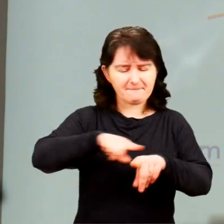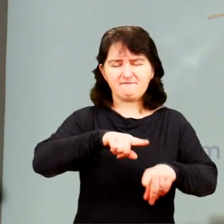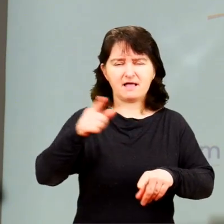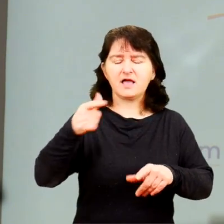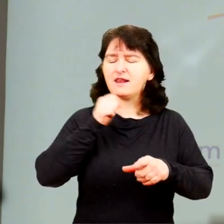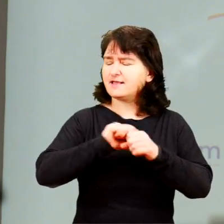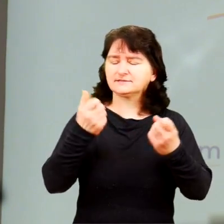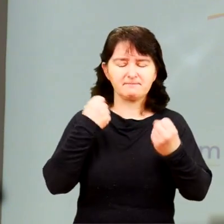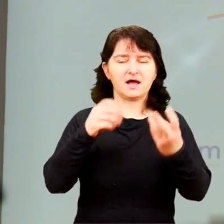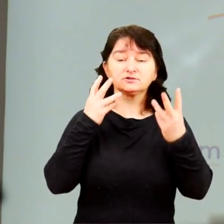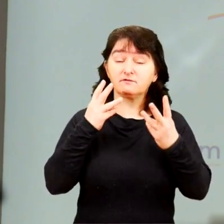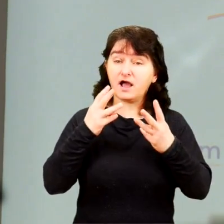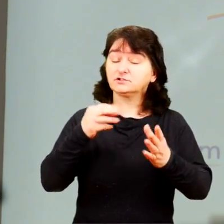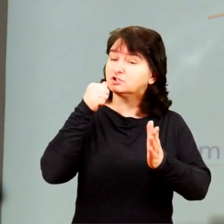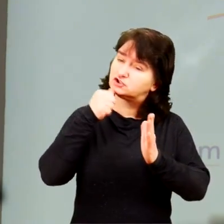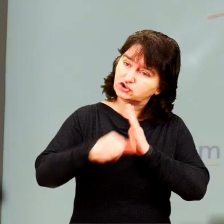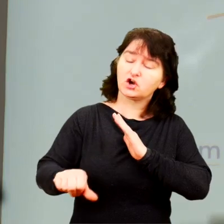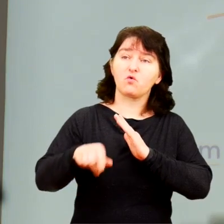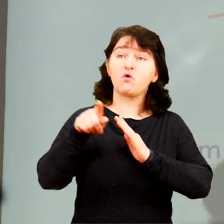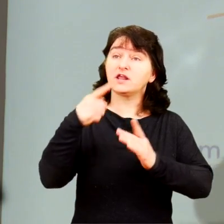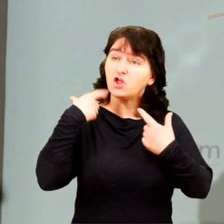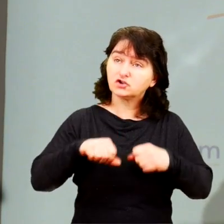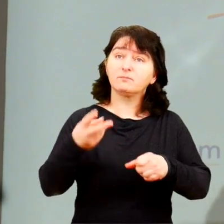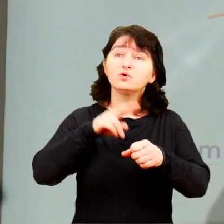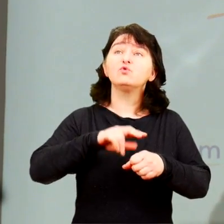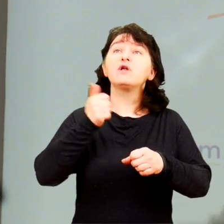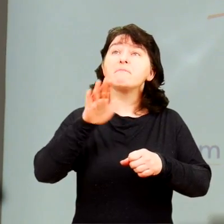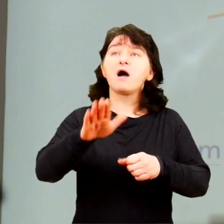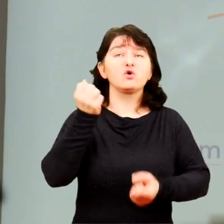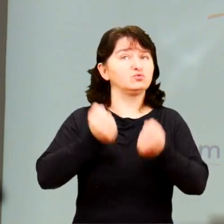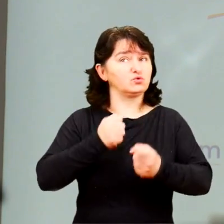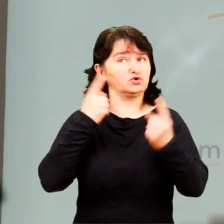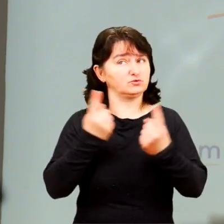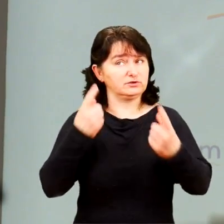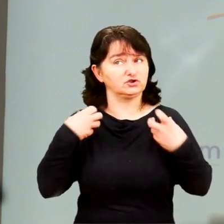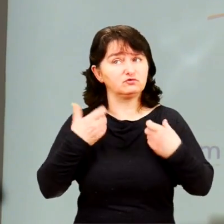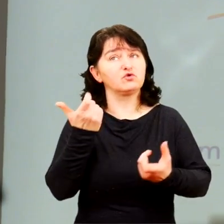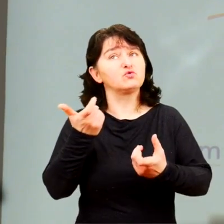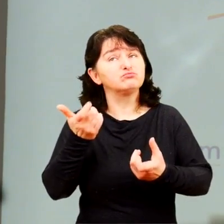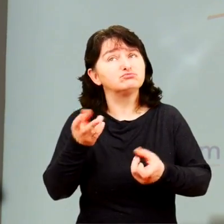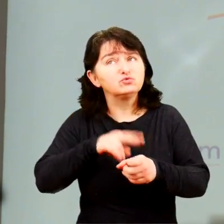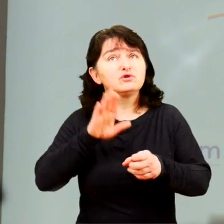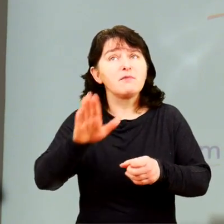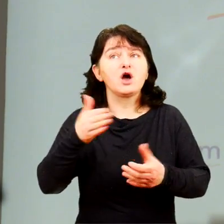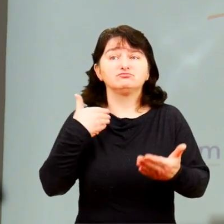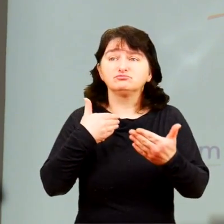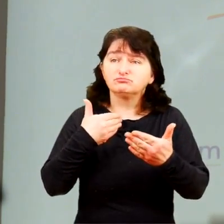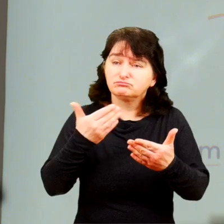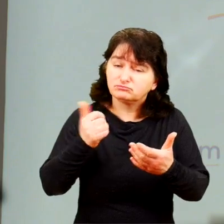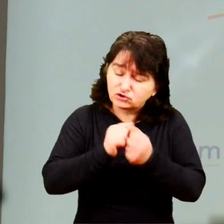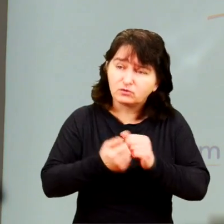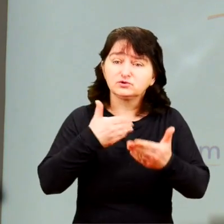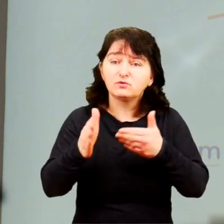każdego jest niezwykle ważne. A szczególnie tych, którzy są w trudniejszej sytuacji, którzy są słabsi, którzy